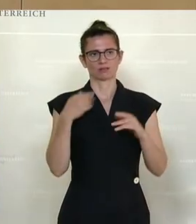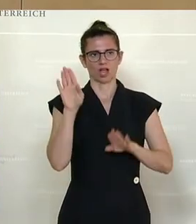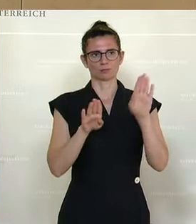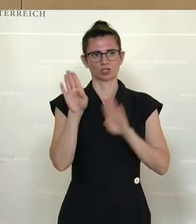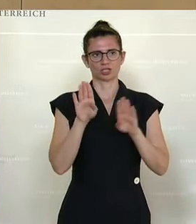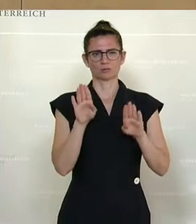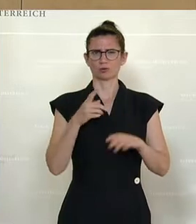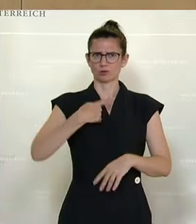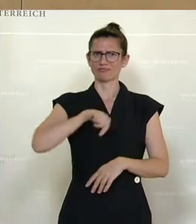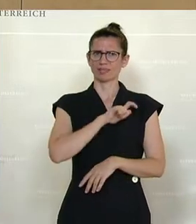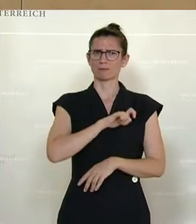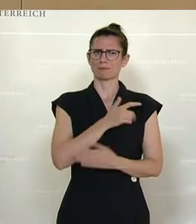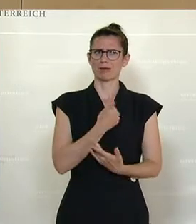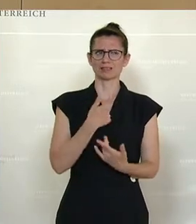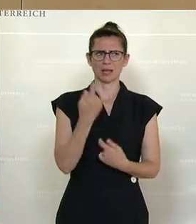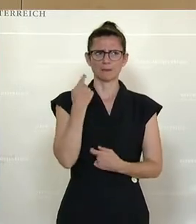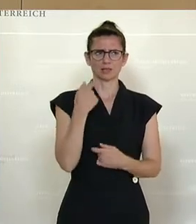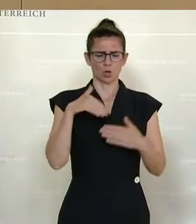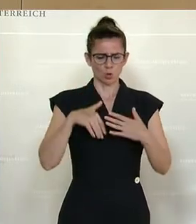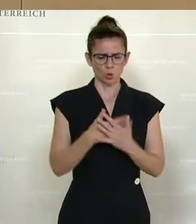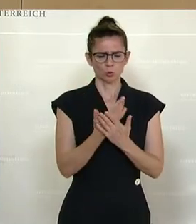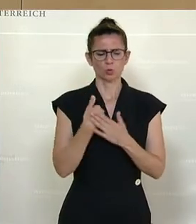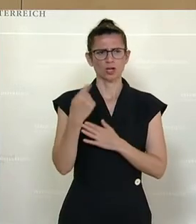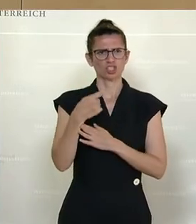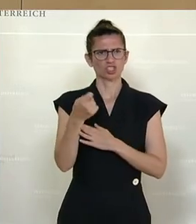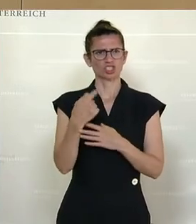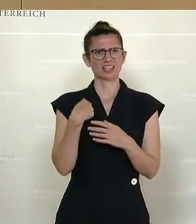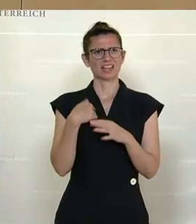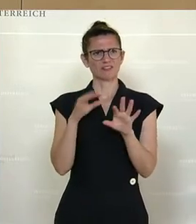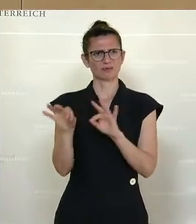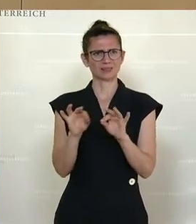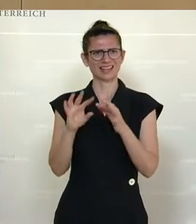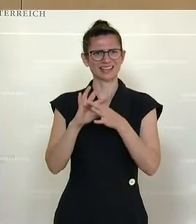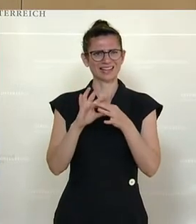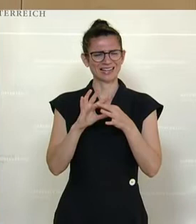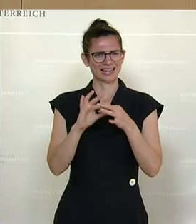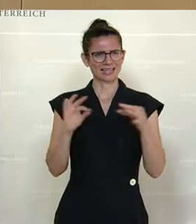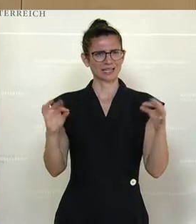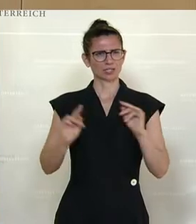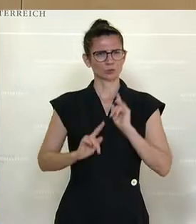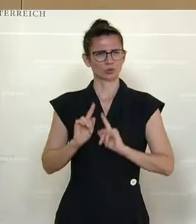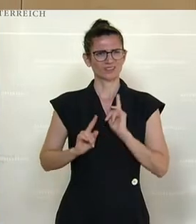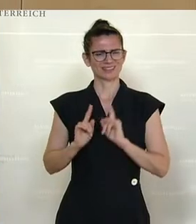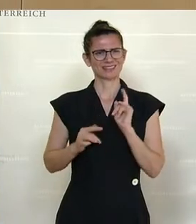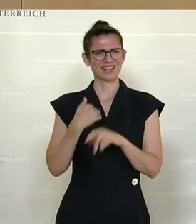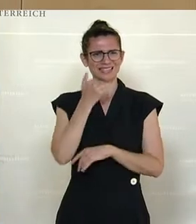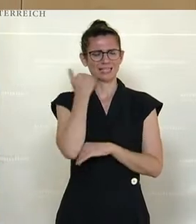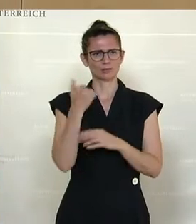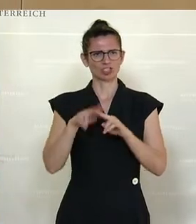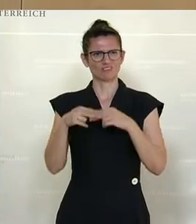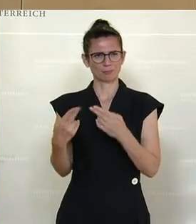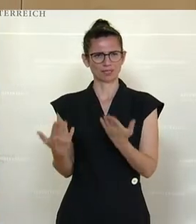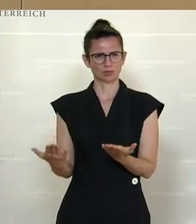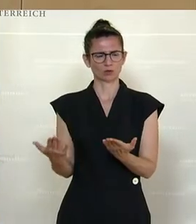Auffassung sind, dass dieser neu geschaffene Straftatbestand der religiös motivierten extremistischen Verbindung